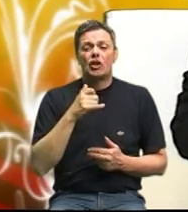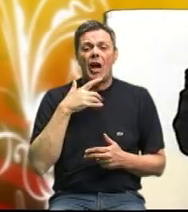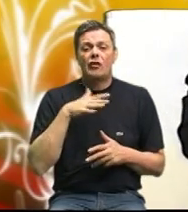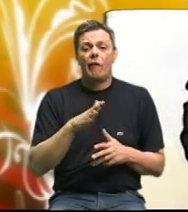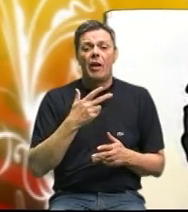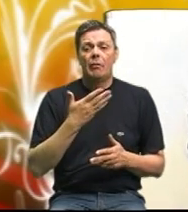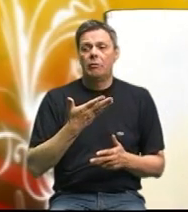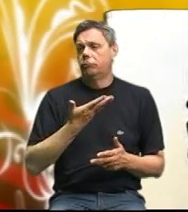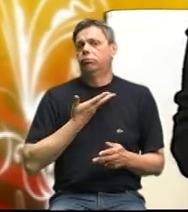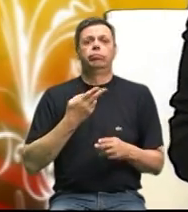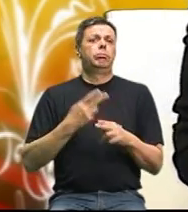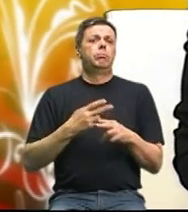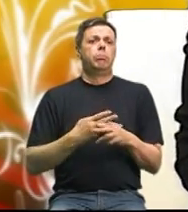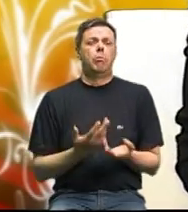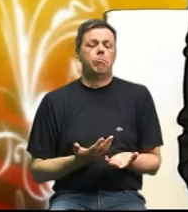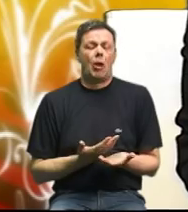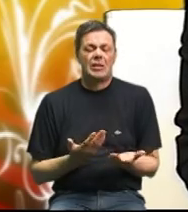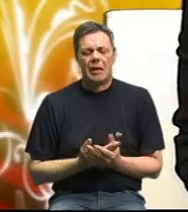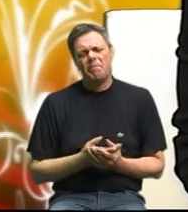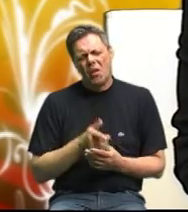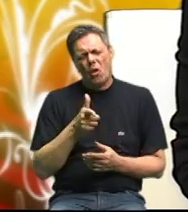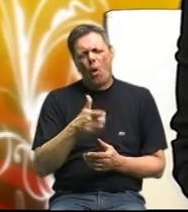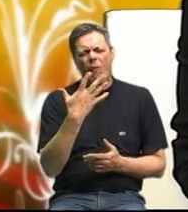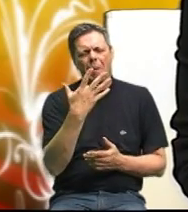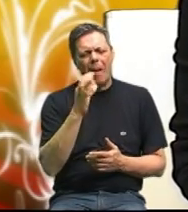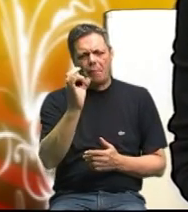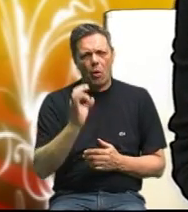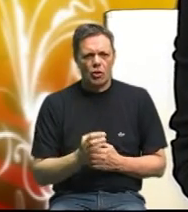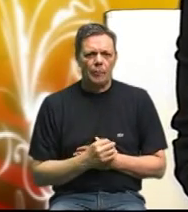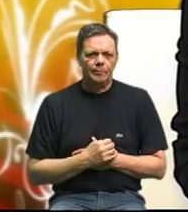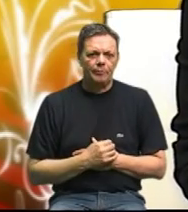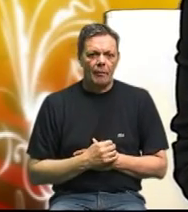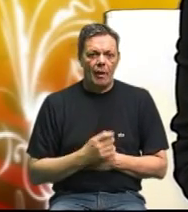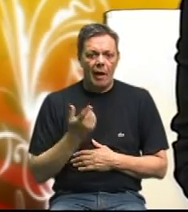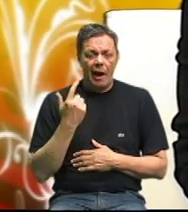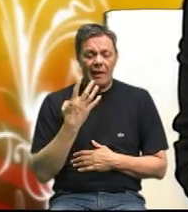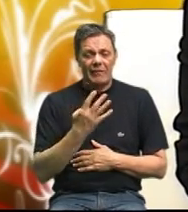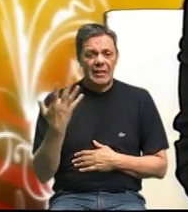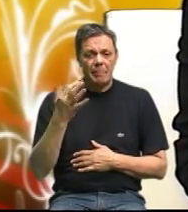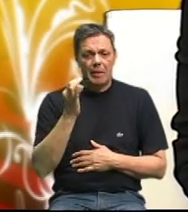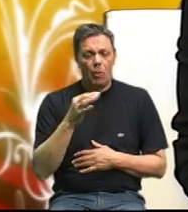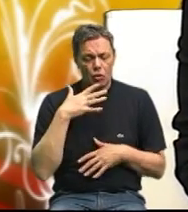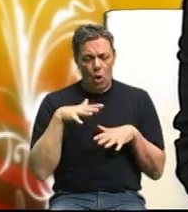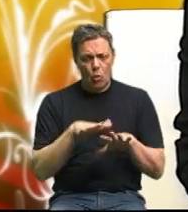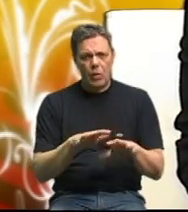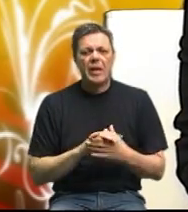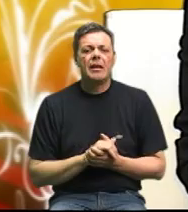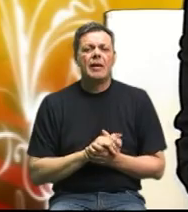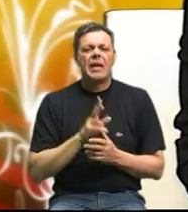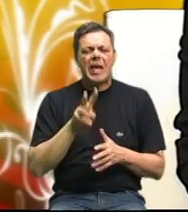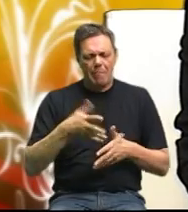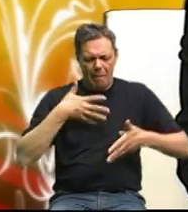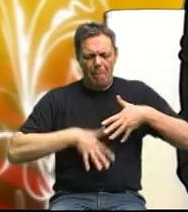dobili bolest, zašto nije. To je ovih 5%. Ali 95% ljudi ima